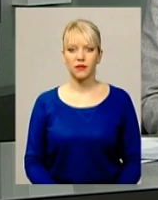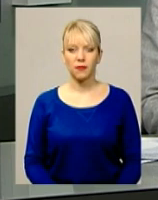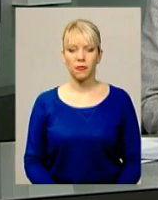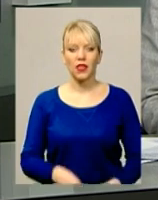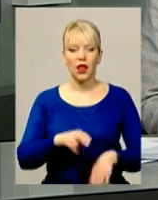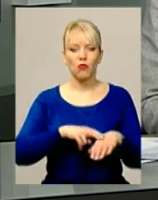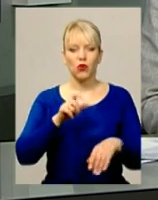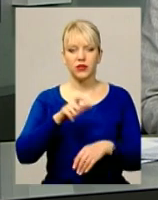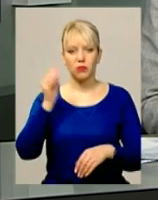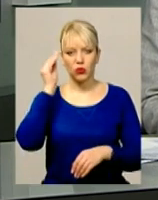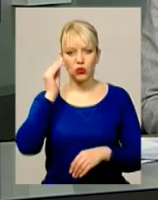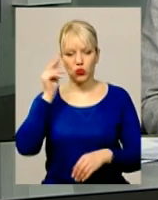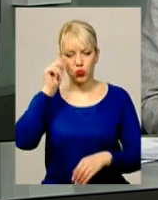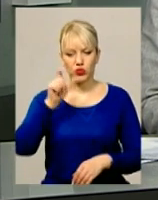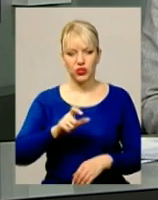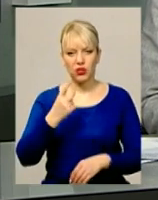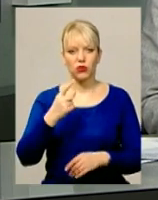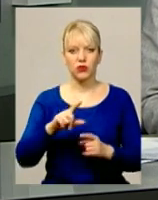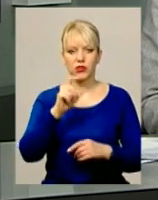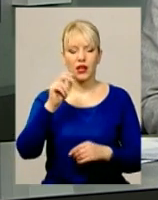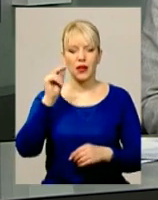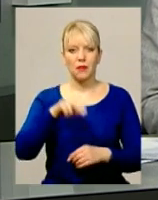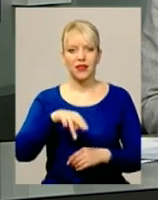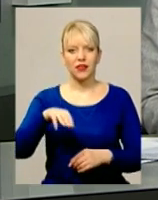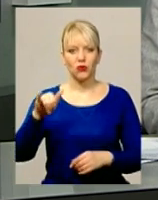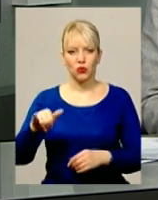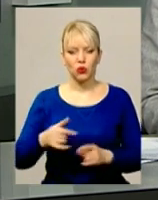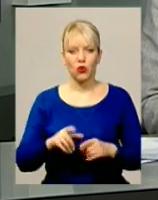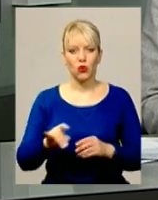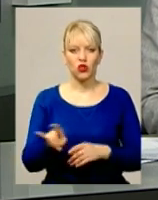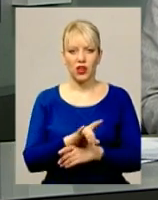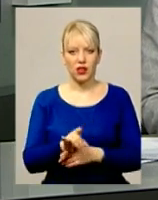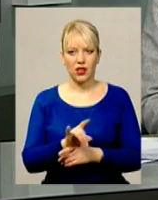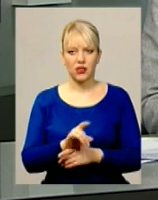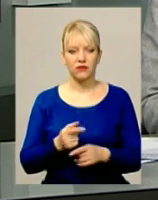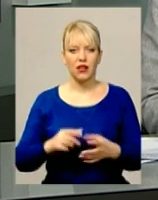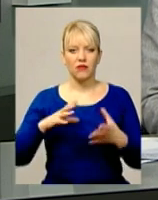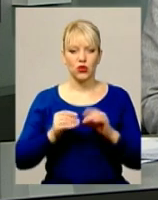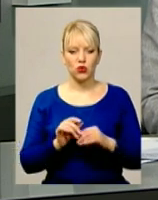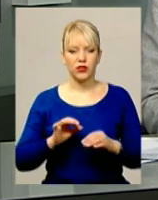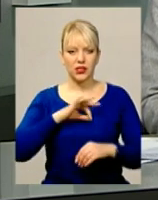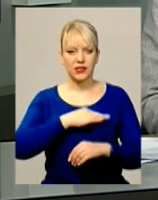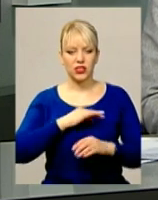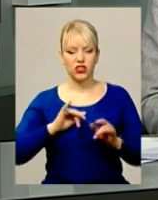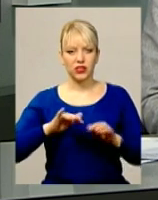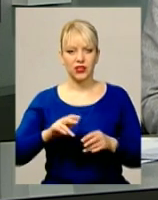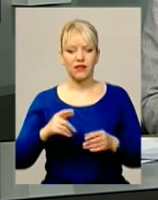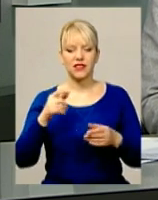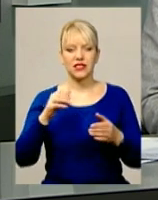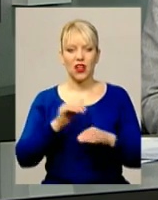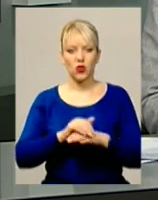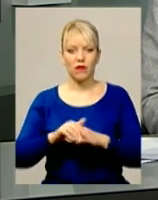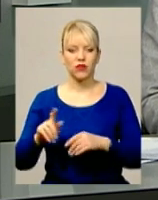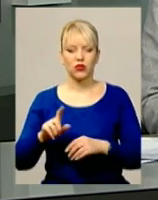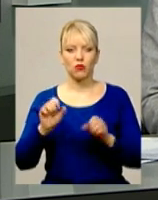Поліціянти підозрюють учня одного із хмельницьких профтехучилищ у шахрайстві. В результаті слідчих дій встановлена ймовірність того,